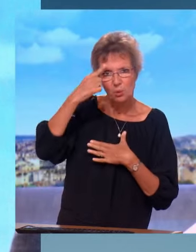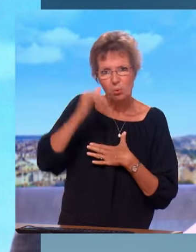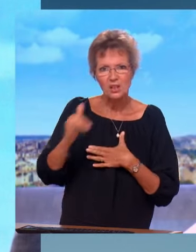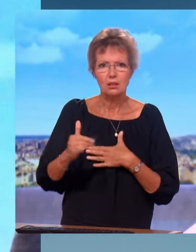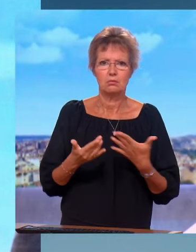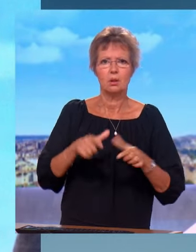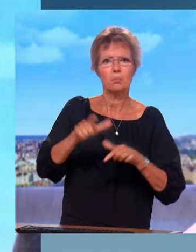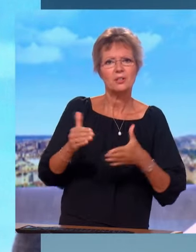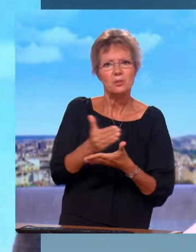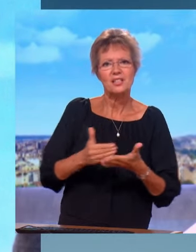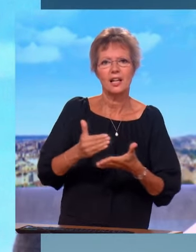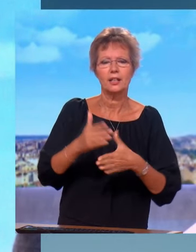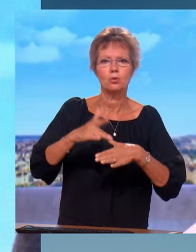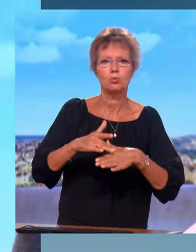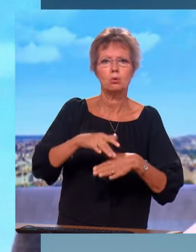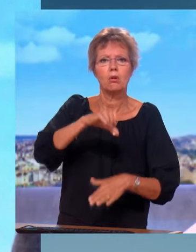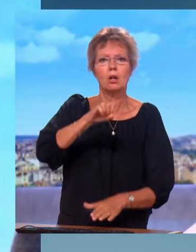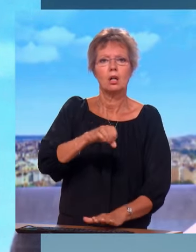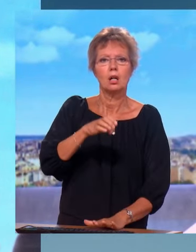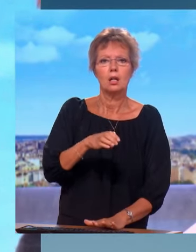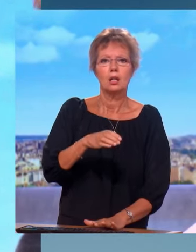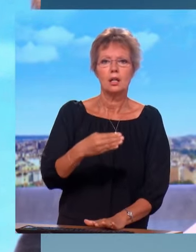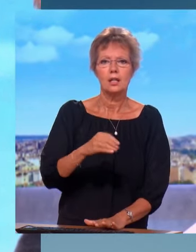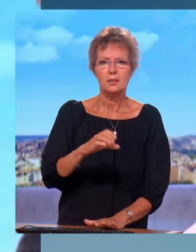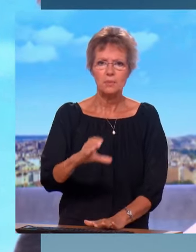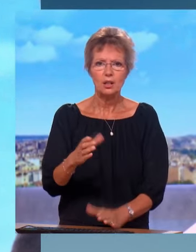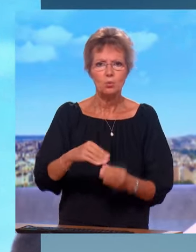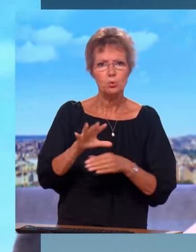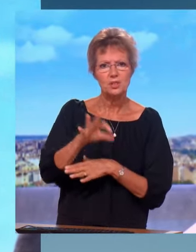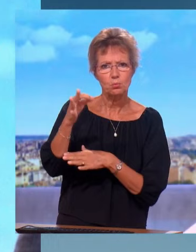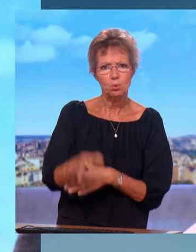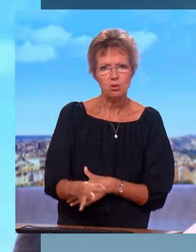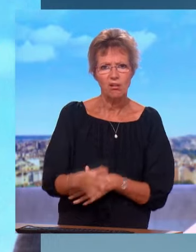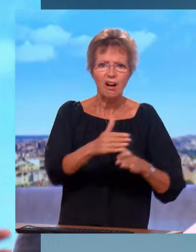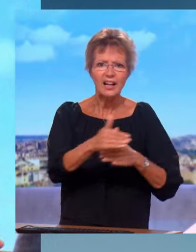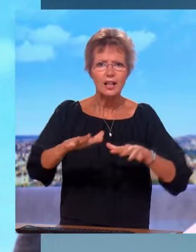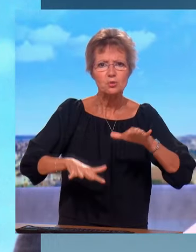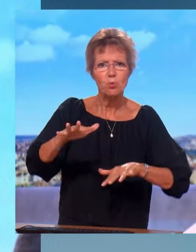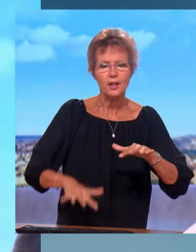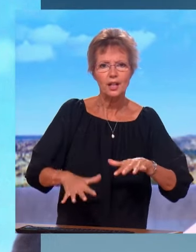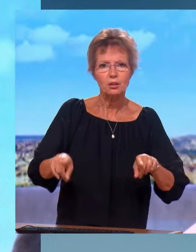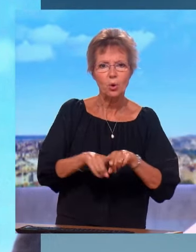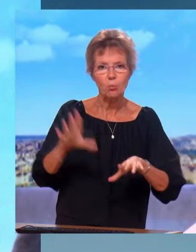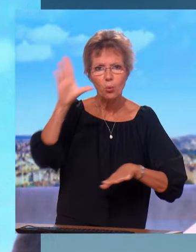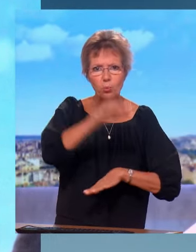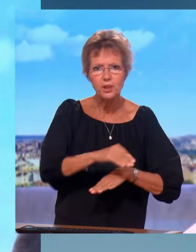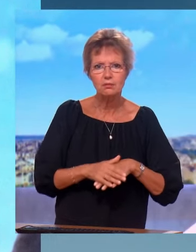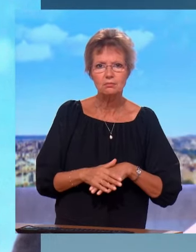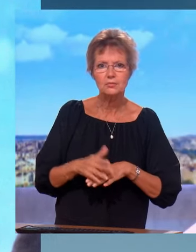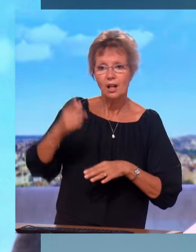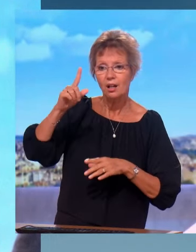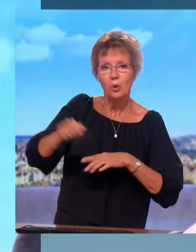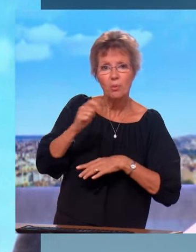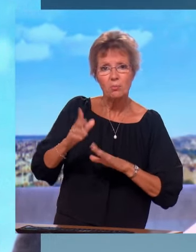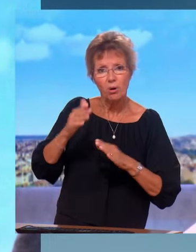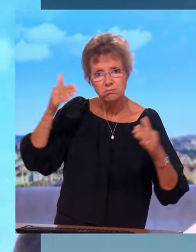'un de seul, qui était au SMIC, plus 5%. Ça oublie les classes moyennes. Ils pensaient toucher 11 millions de Français, ça a été 6 millions,